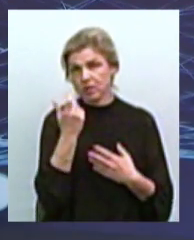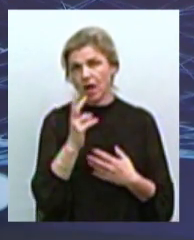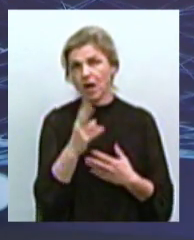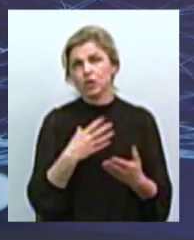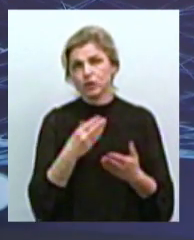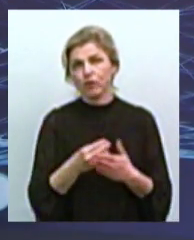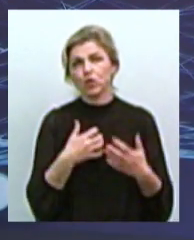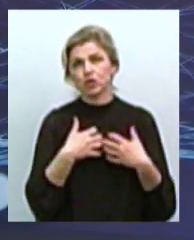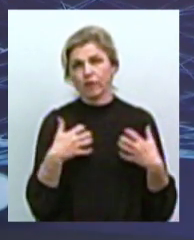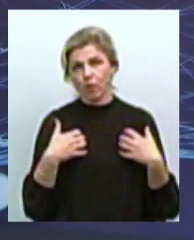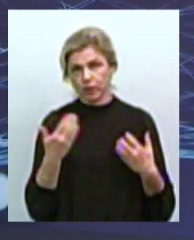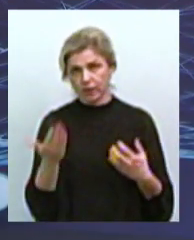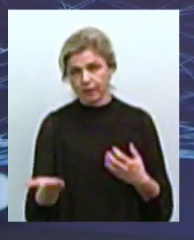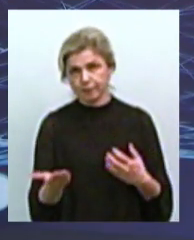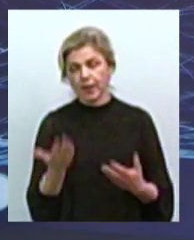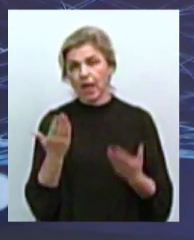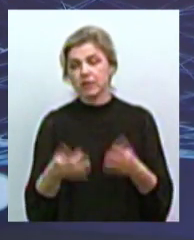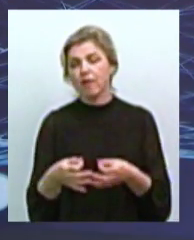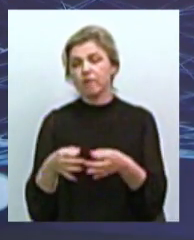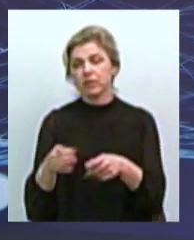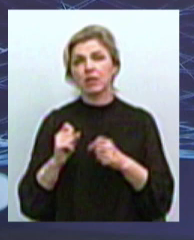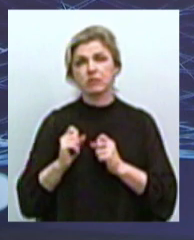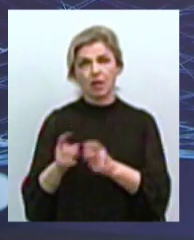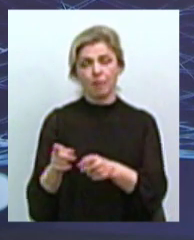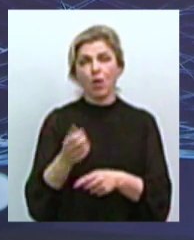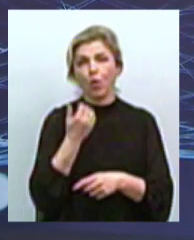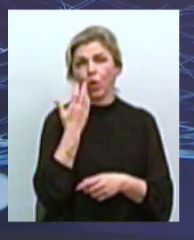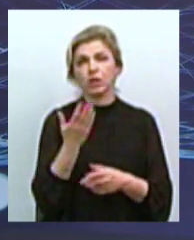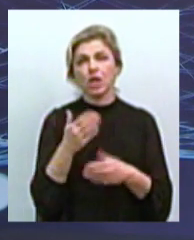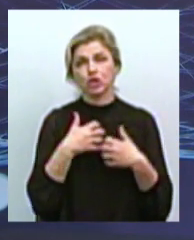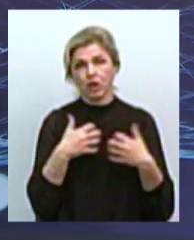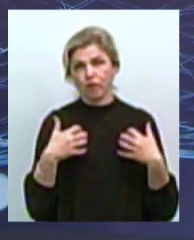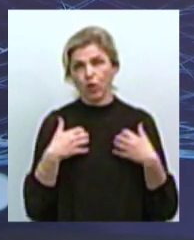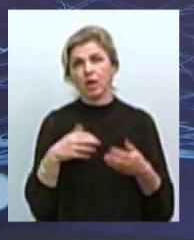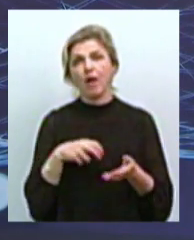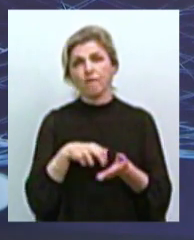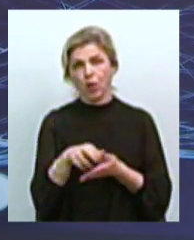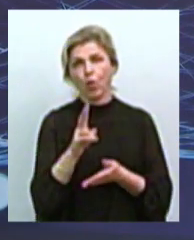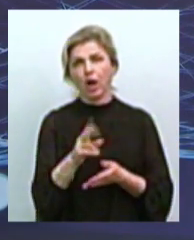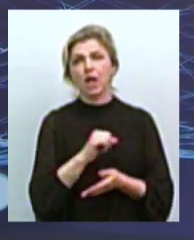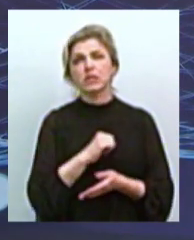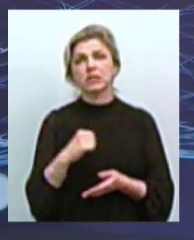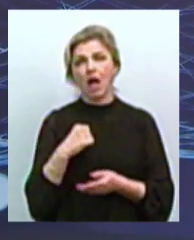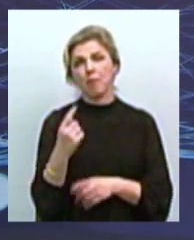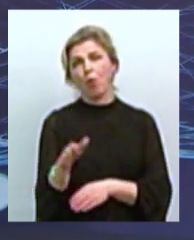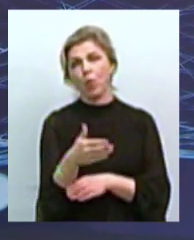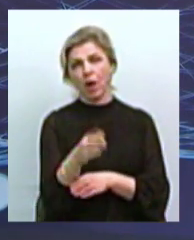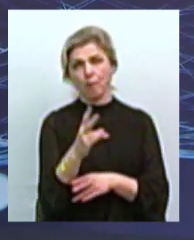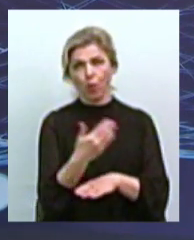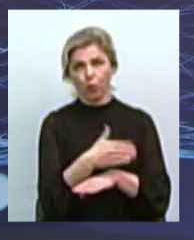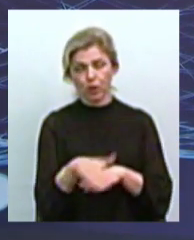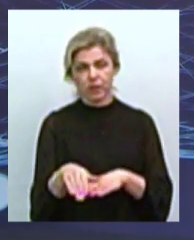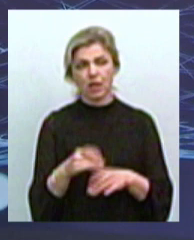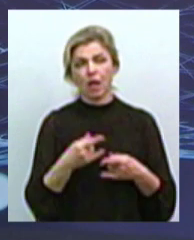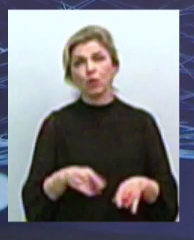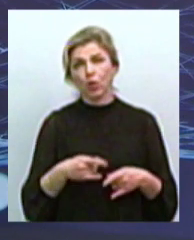тварин. Якщо тваринка випускається на самовигул, так названий, це коли тварина просто виходить з дому, самостійно походила по вулиці, наробила